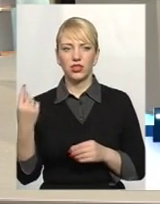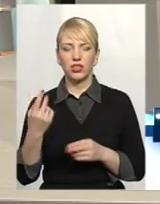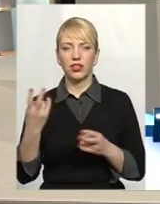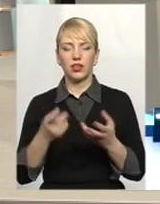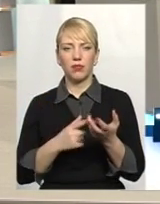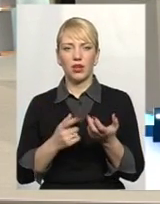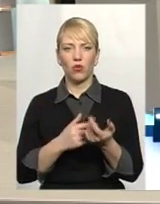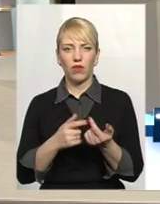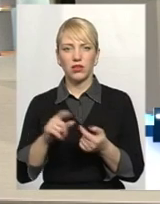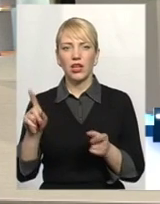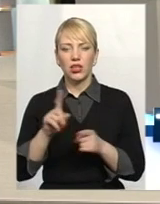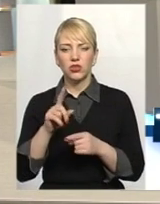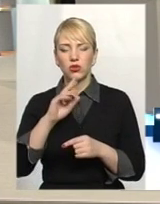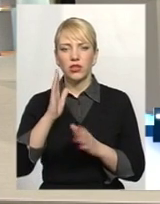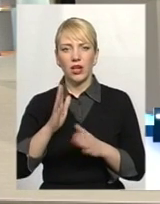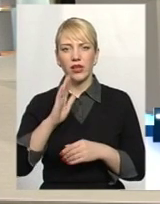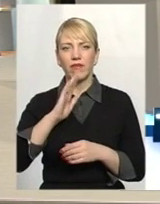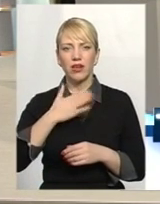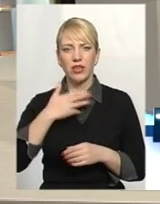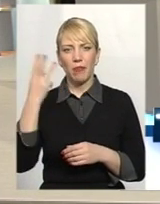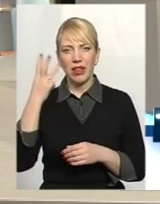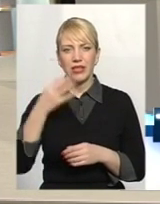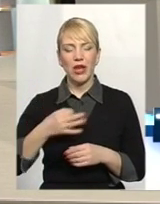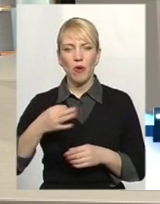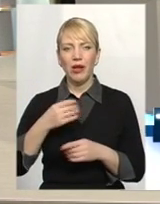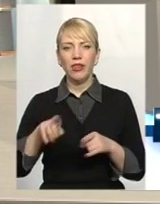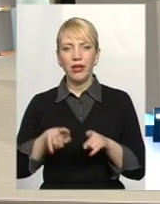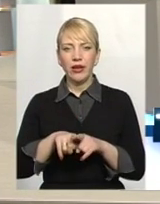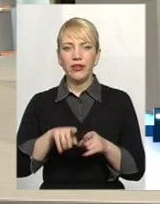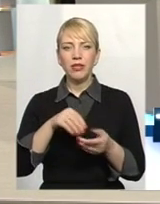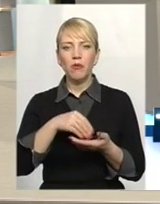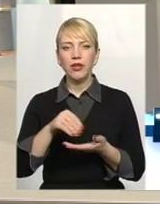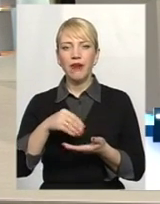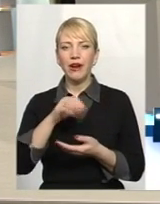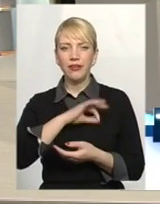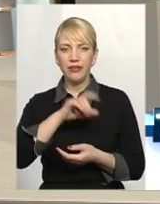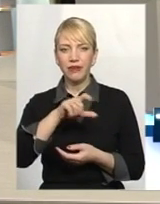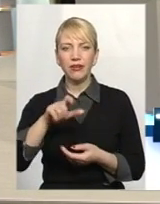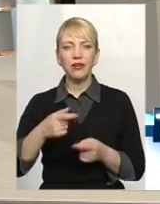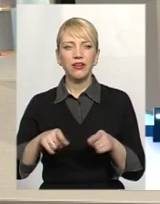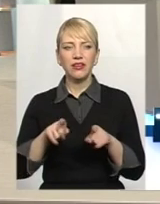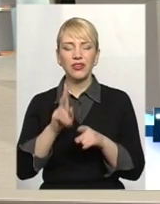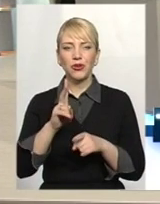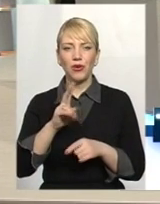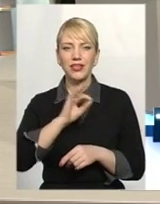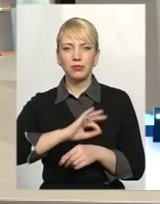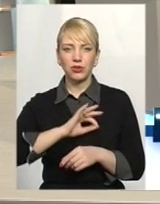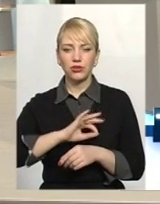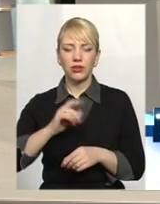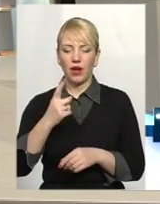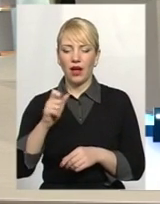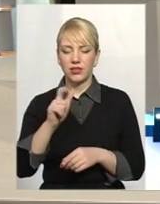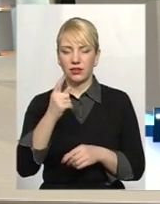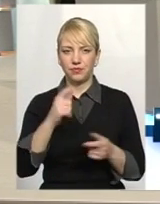врахуйте, що тільки в Хмельницькій області таких споживачів з одною